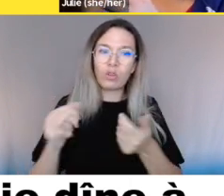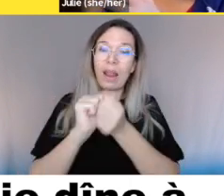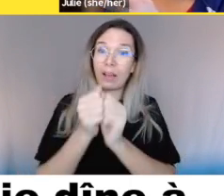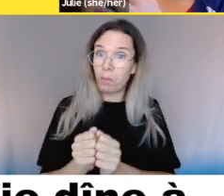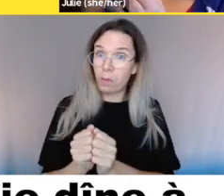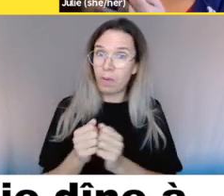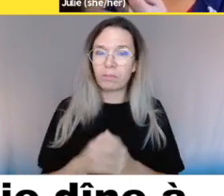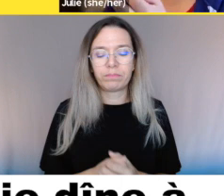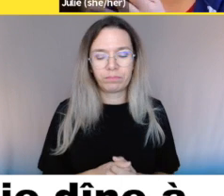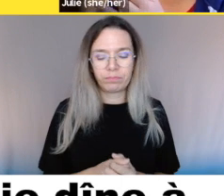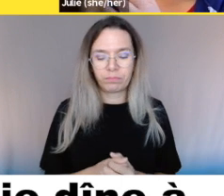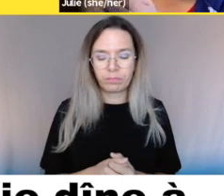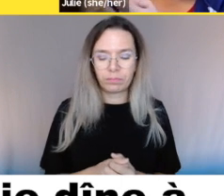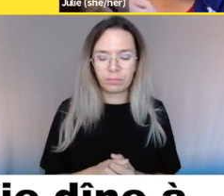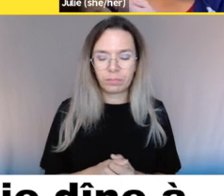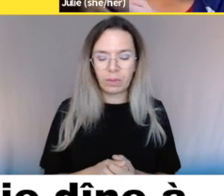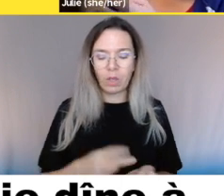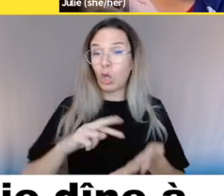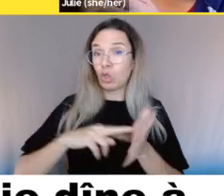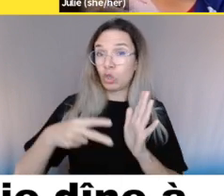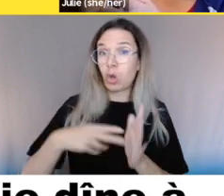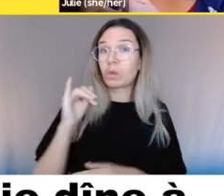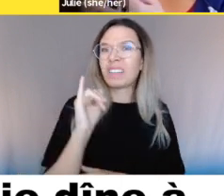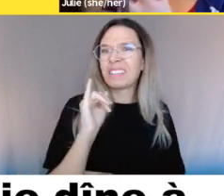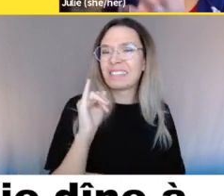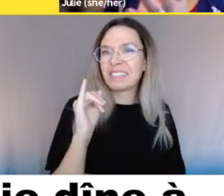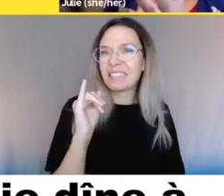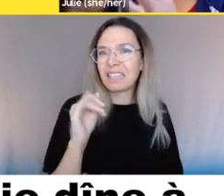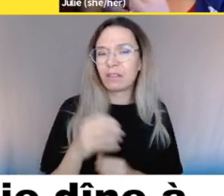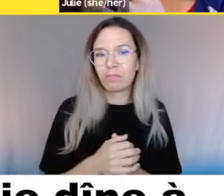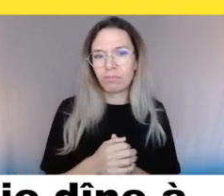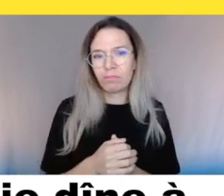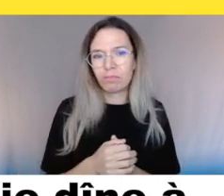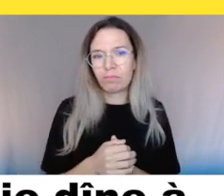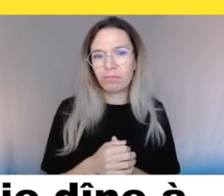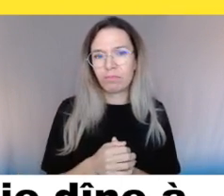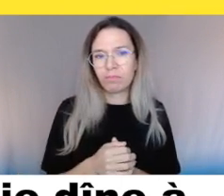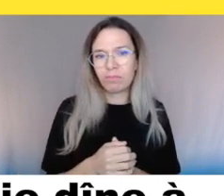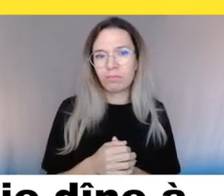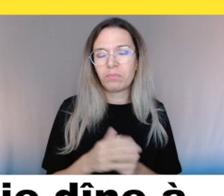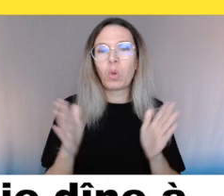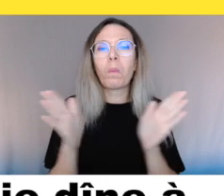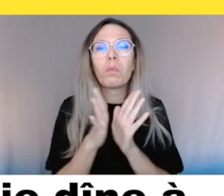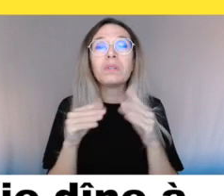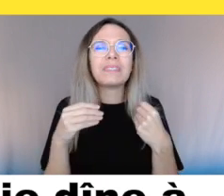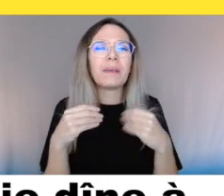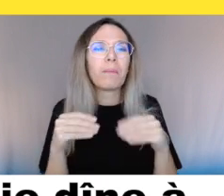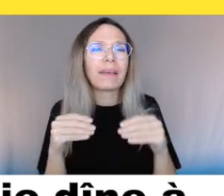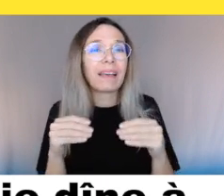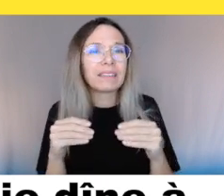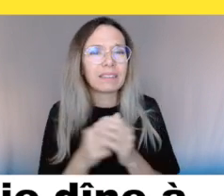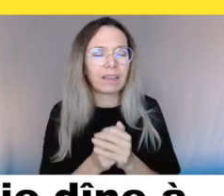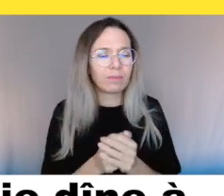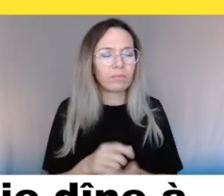On se comprend qu'au niveau gouvernemental, le budget c'est pas un problème. C'est ça, c'est pas un problème.